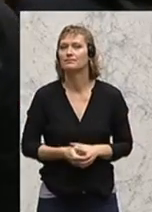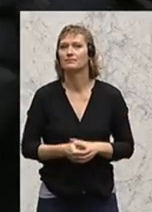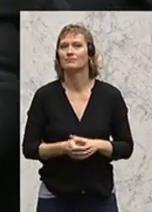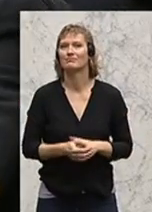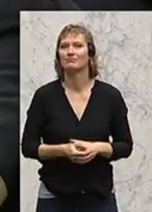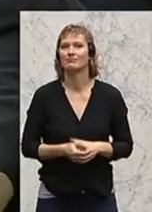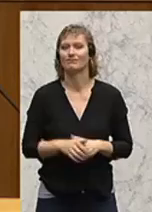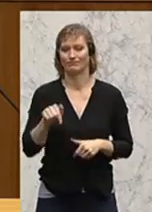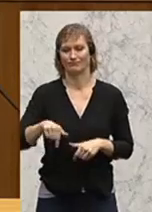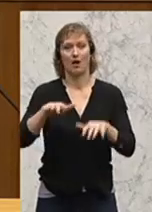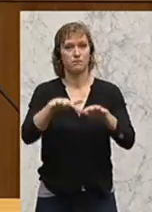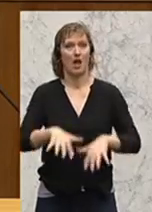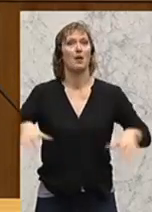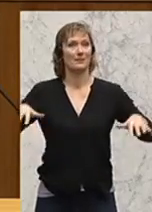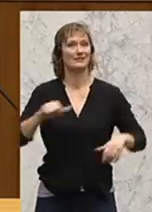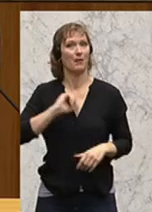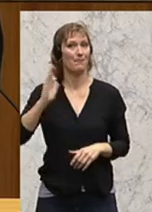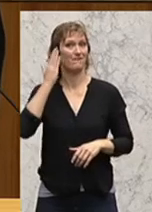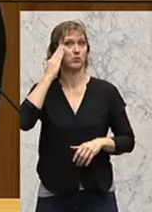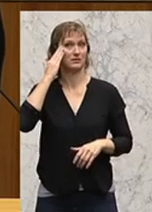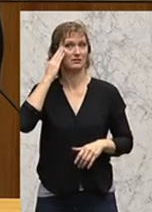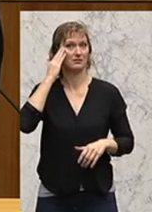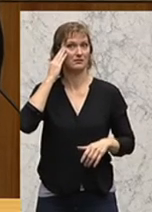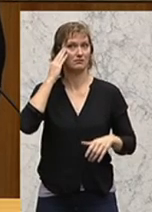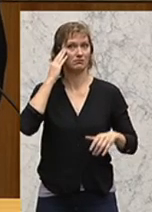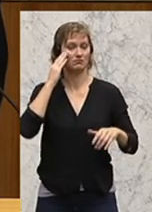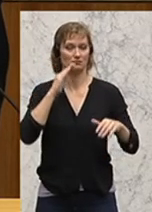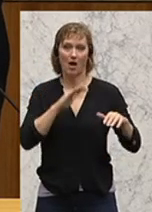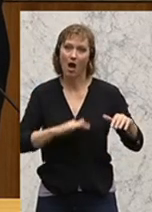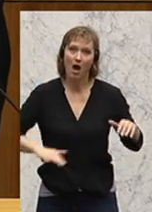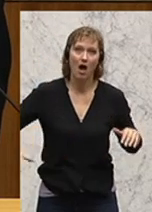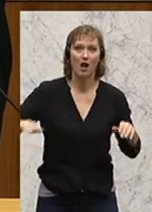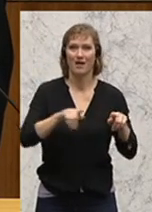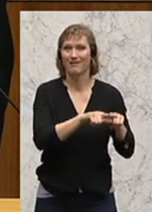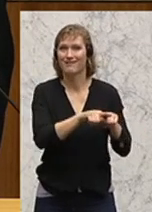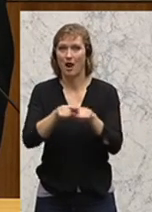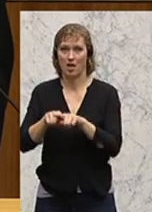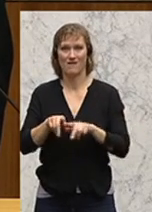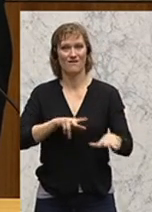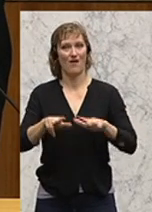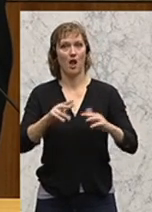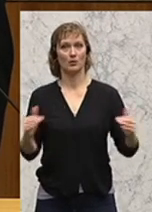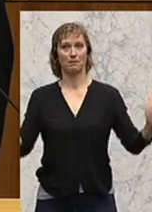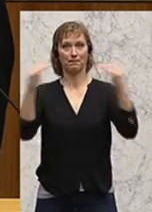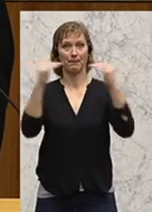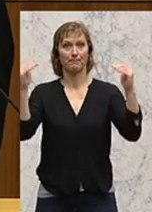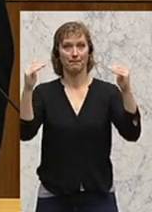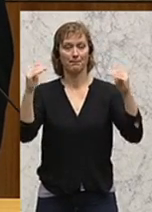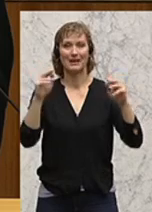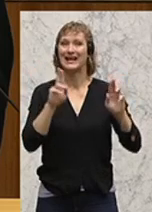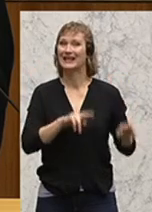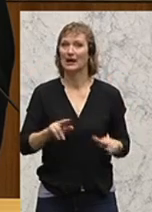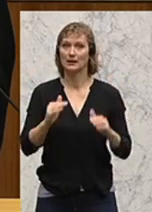ein selbstbewusstes Parlament auf gleicher Augenhöhe mit der Verwaltung und auch mit der